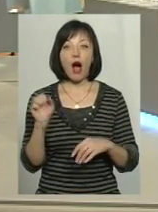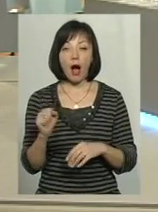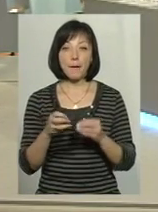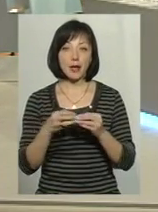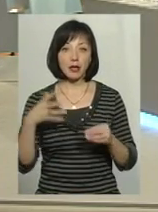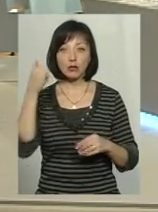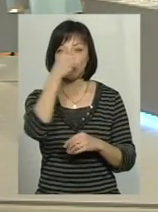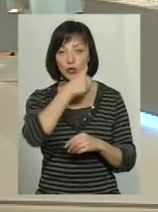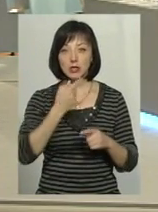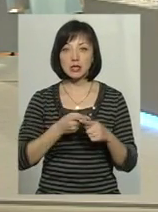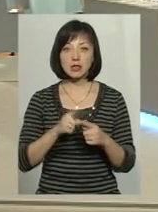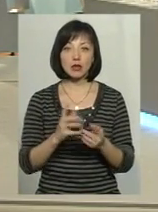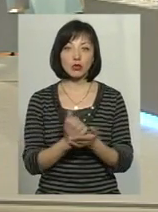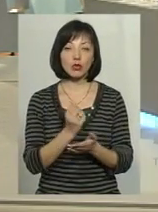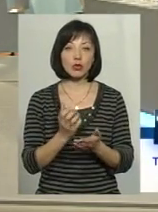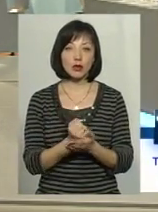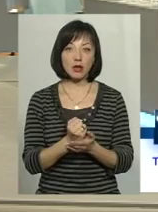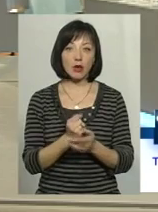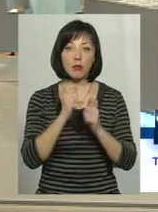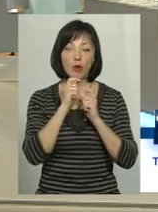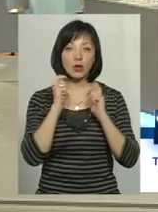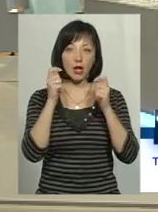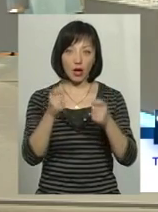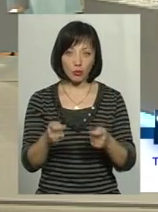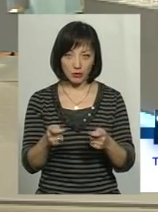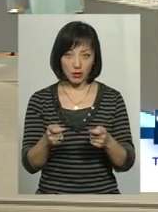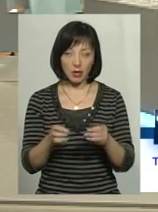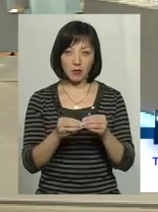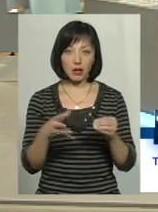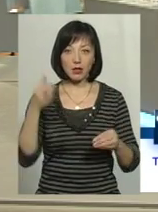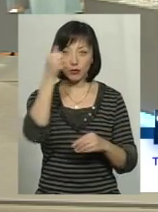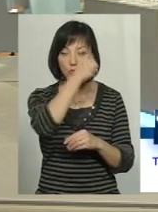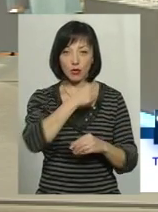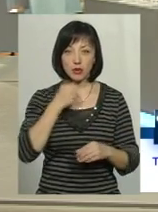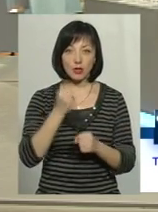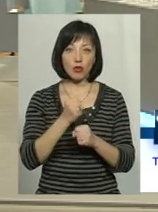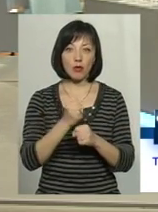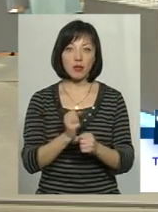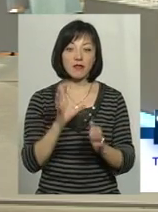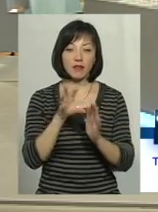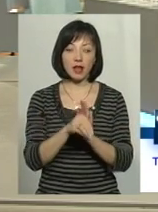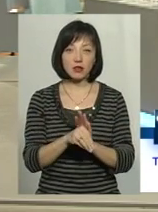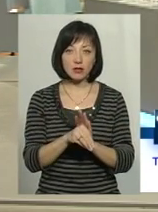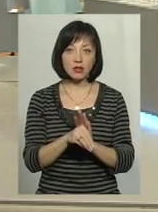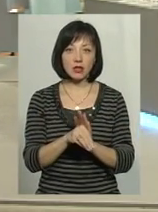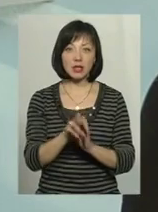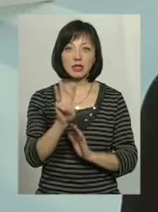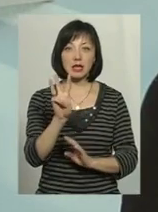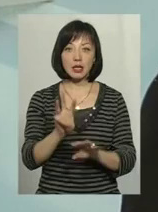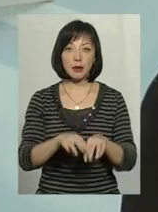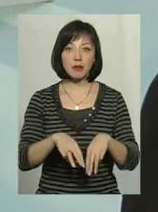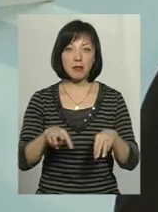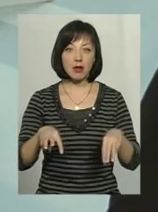15-му це дохід у вигляді подарунку. Той же час в 15-му році він робить внесок в статутний капітал 3 мільйони.